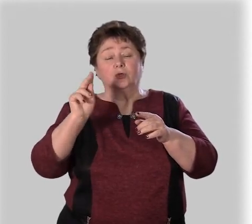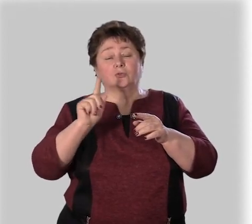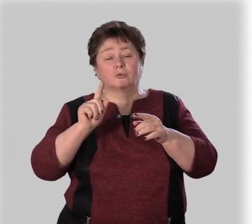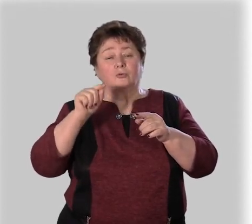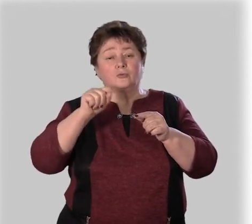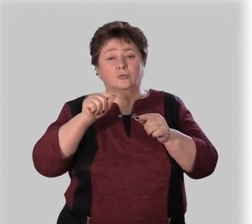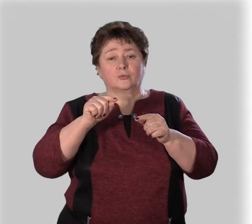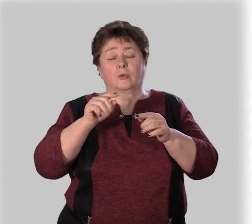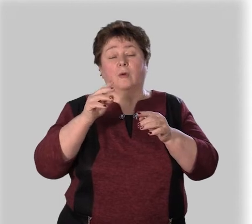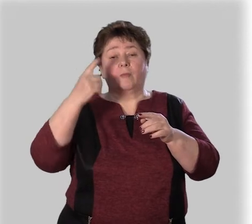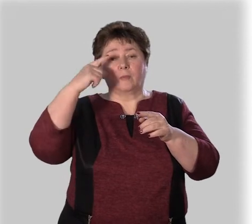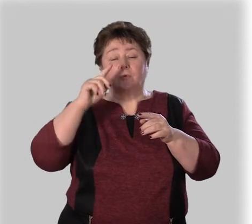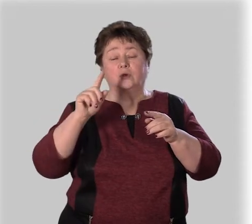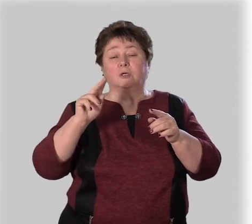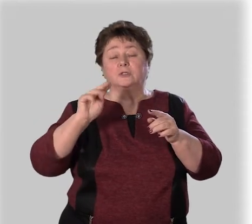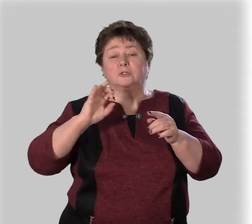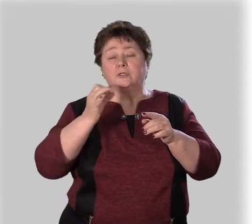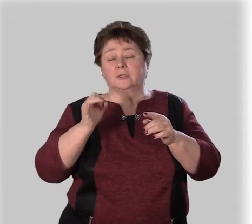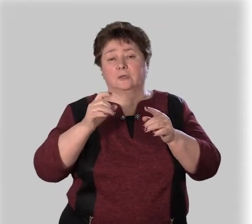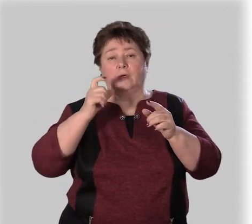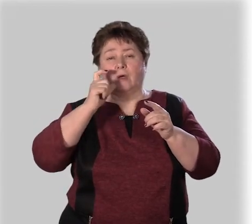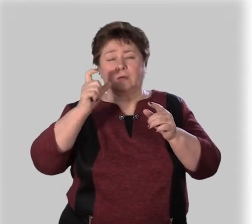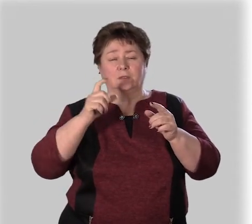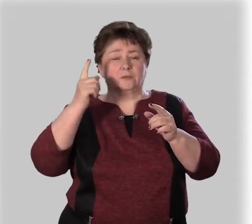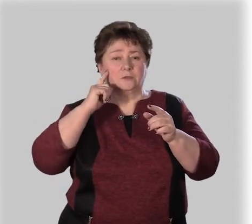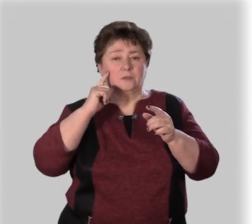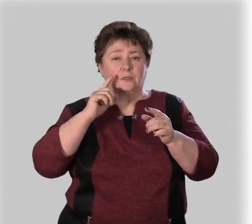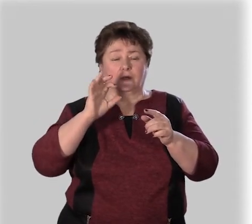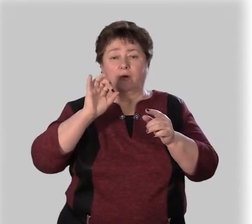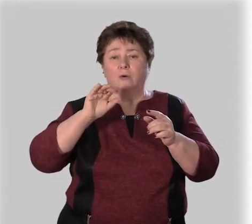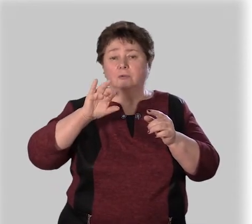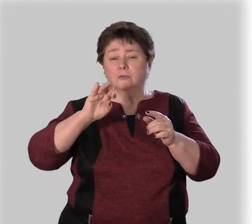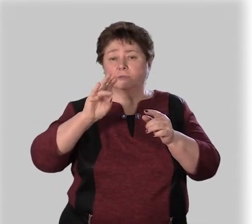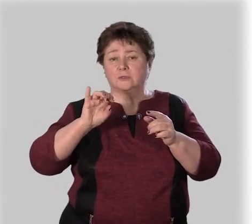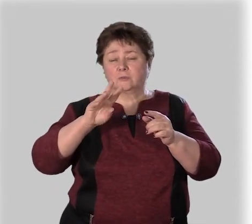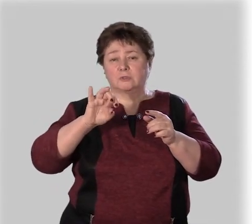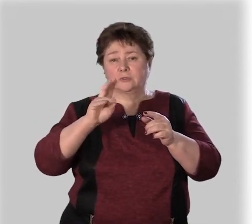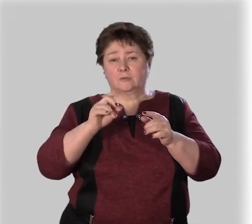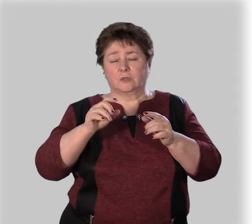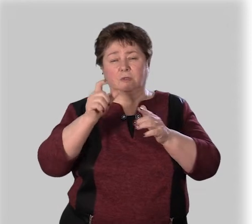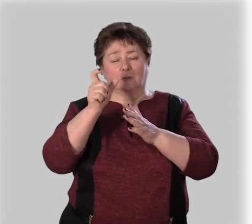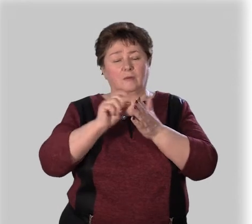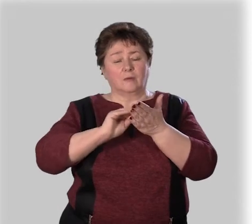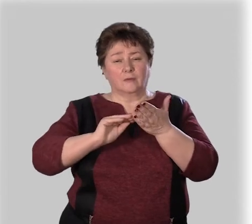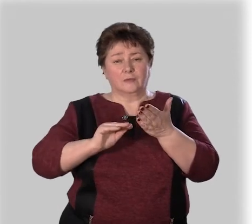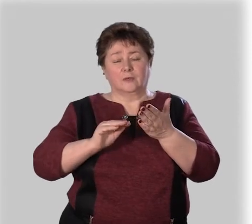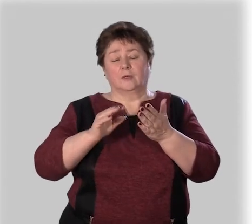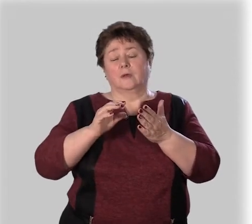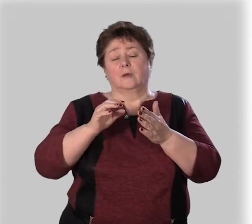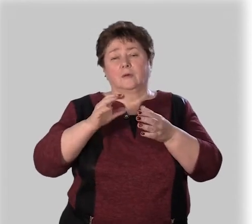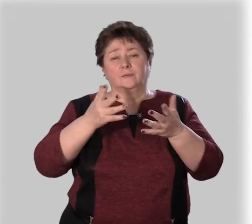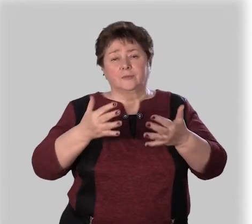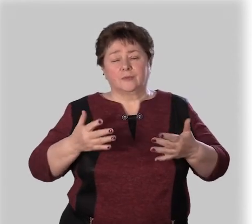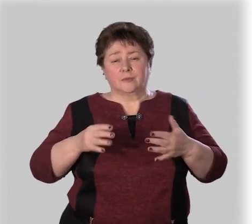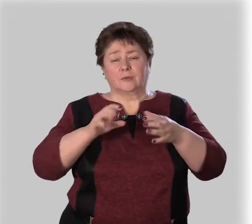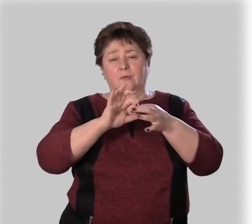придумал? Чьи я крики слышала? Относительные местоимения автор употребил в